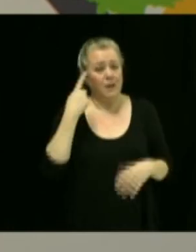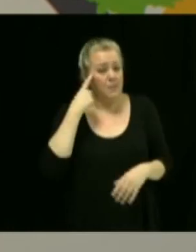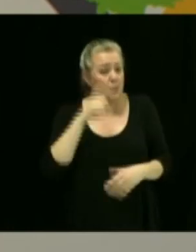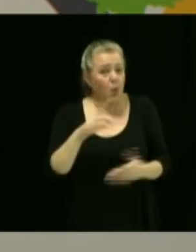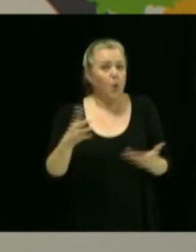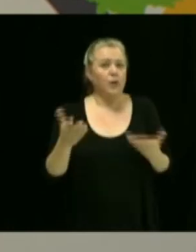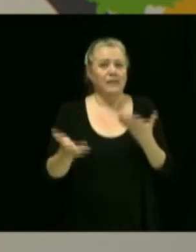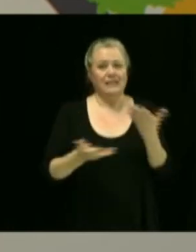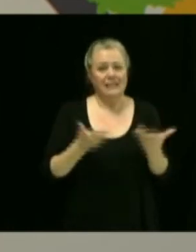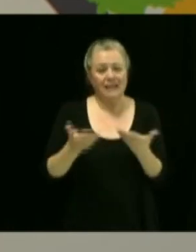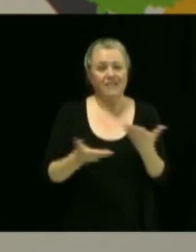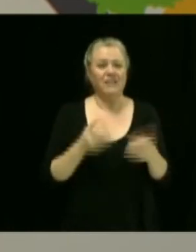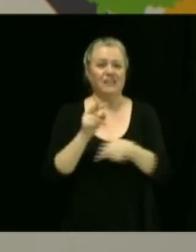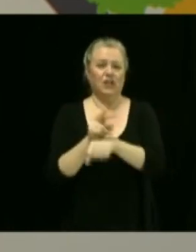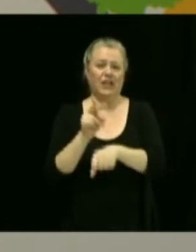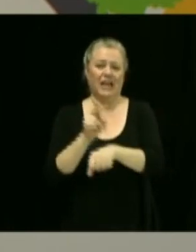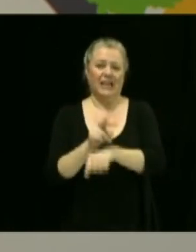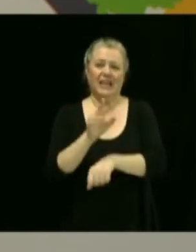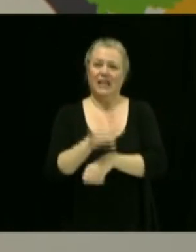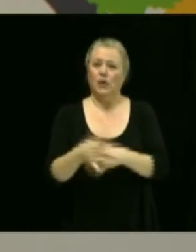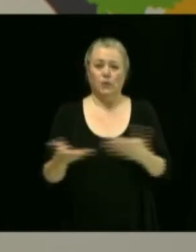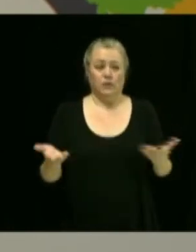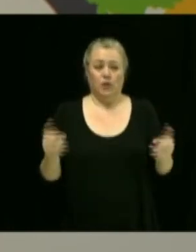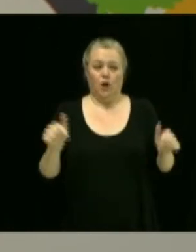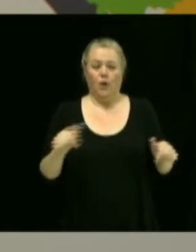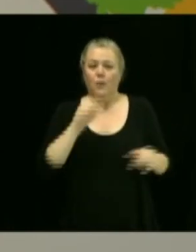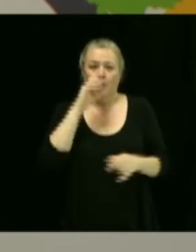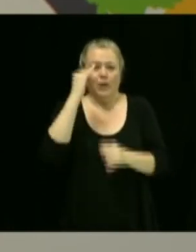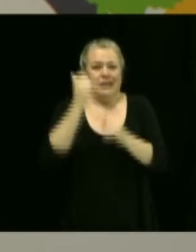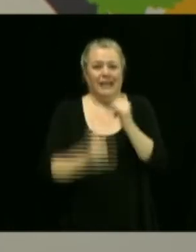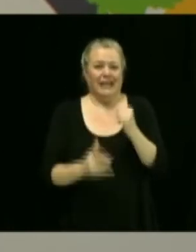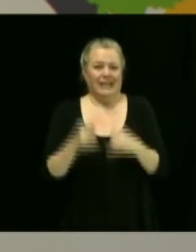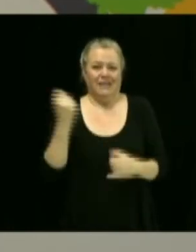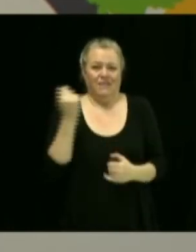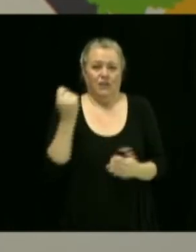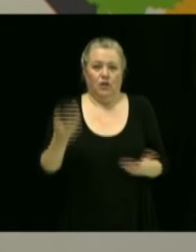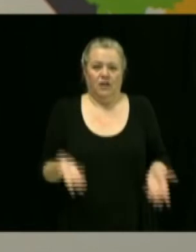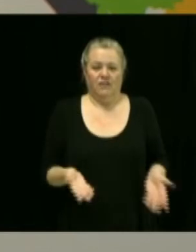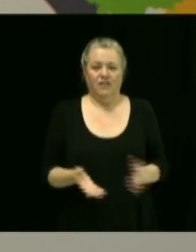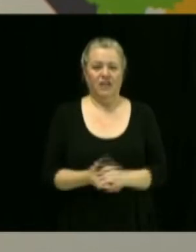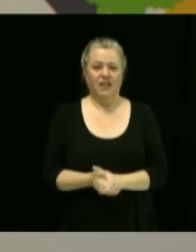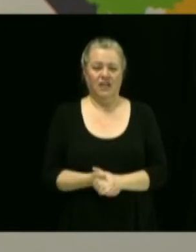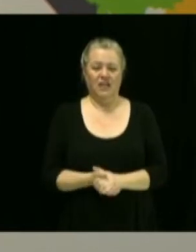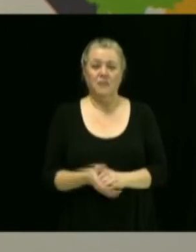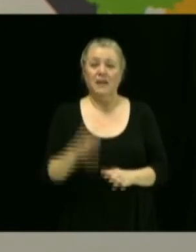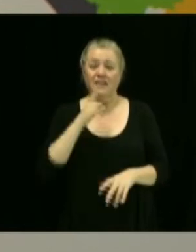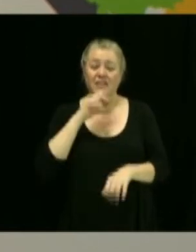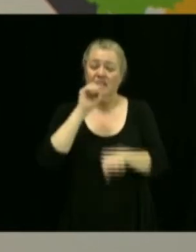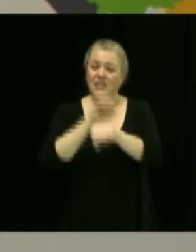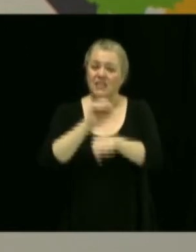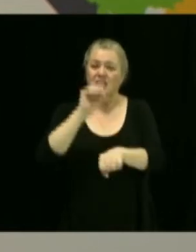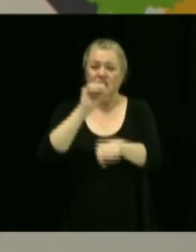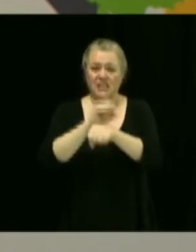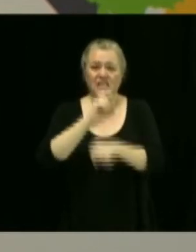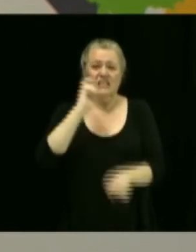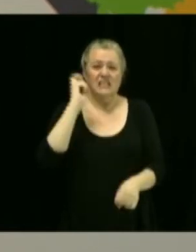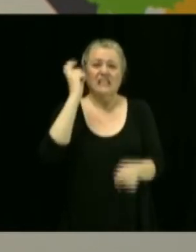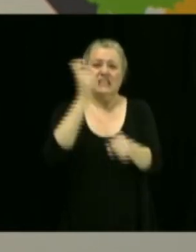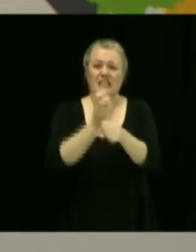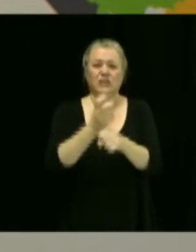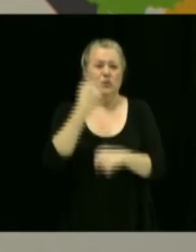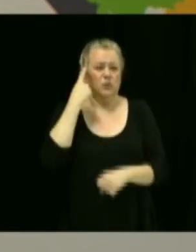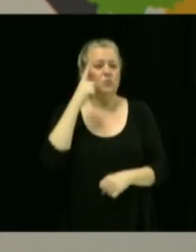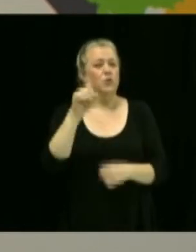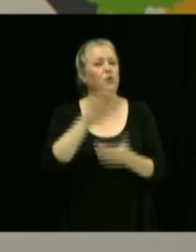des services de garde. Parce que ce ne pas les derniers qu'ils vont avoir à Victoriaville. Puis, la tâche est vraiment ardue, présentement, pour les entrepreneurs